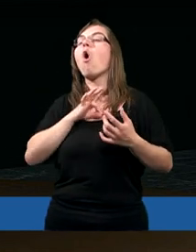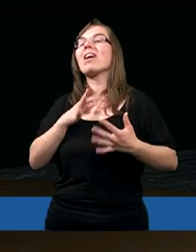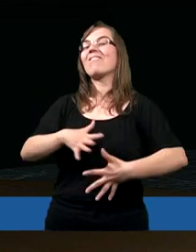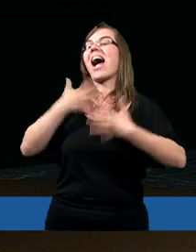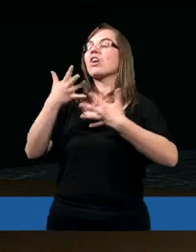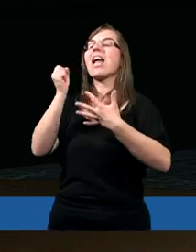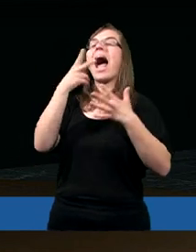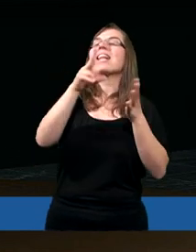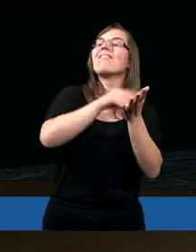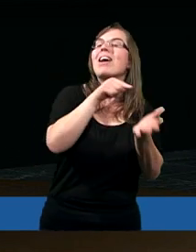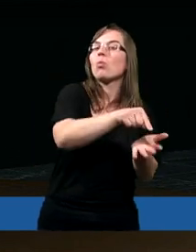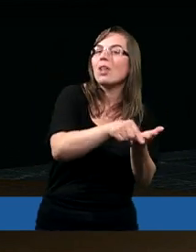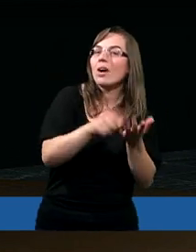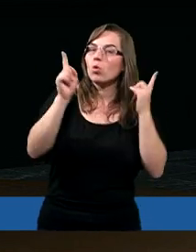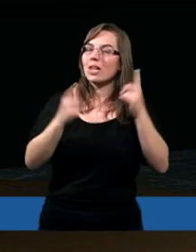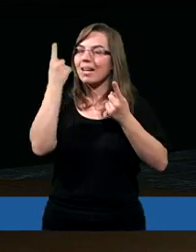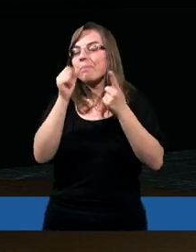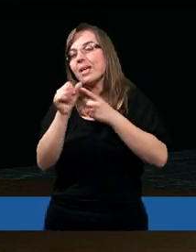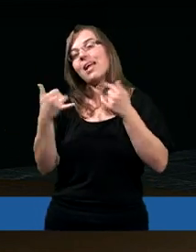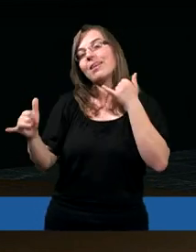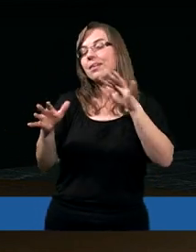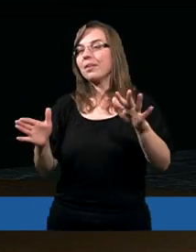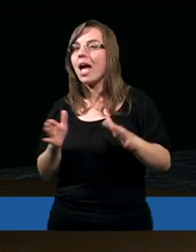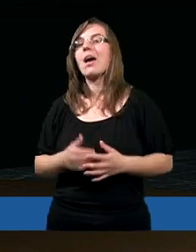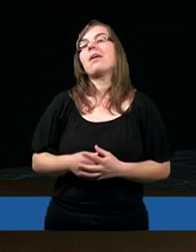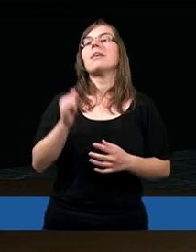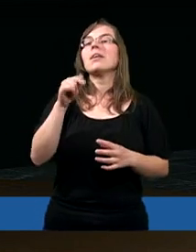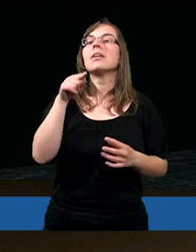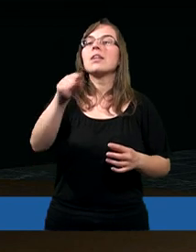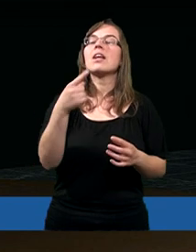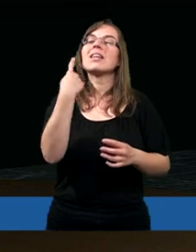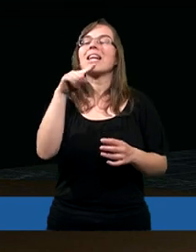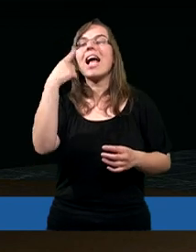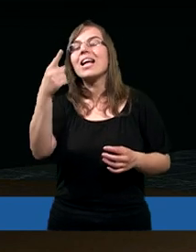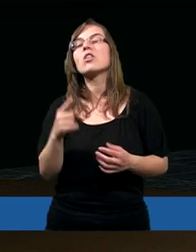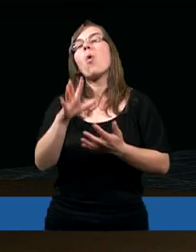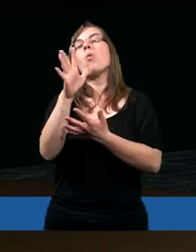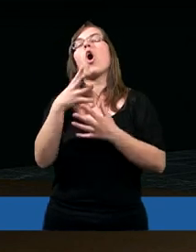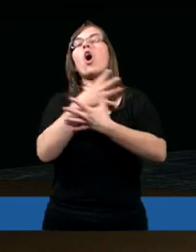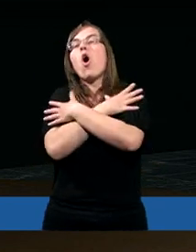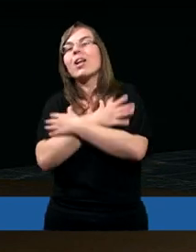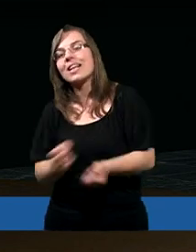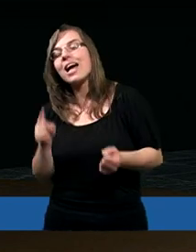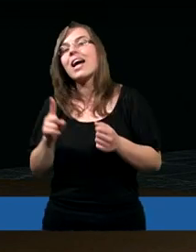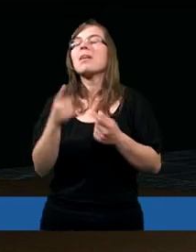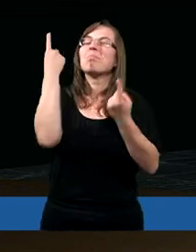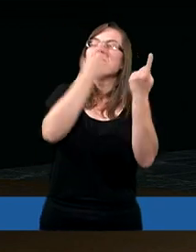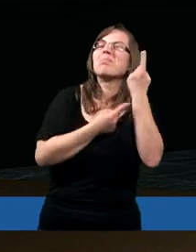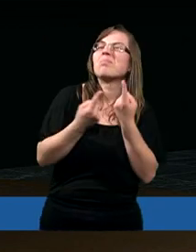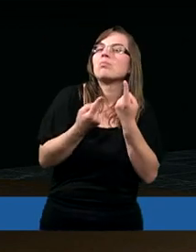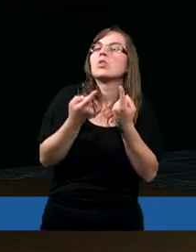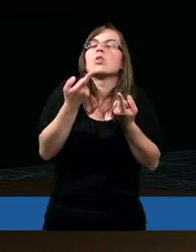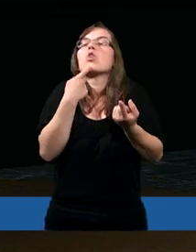cytuję. A więc mogło to się wprowadzić na pewno niejednego w rozderkę, co to jest.